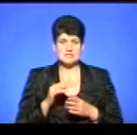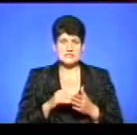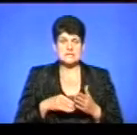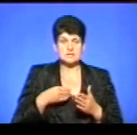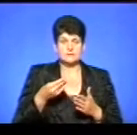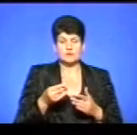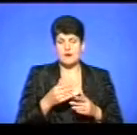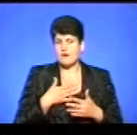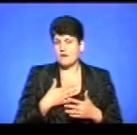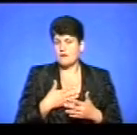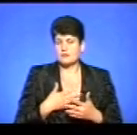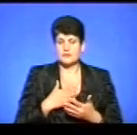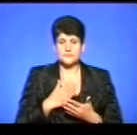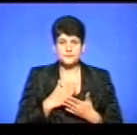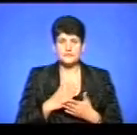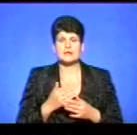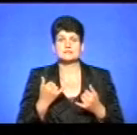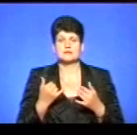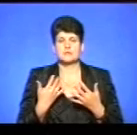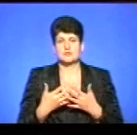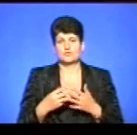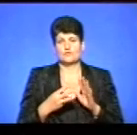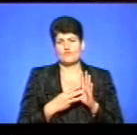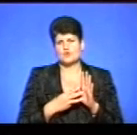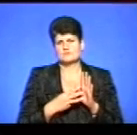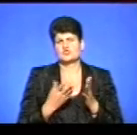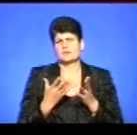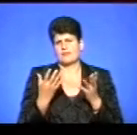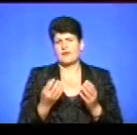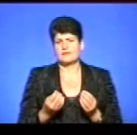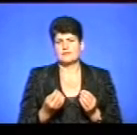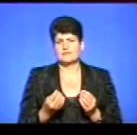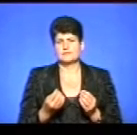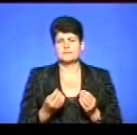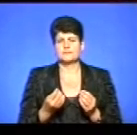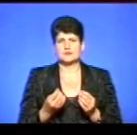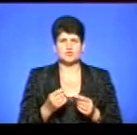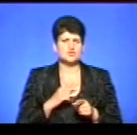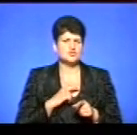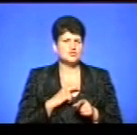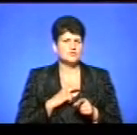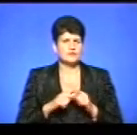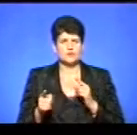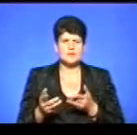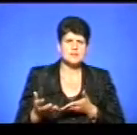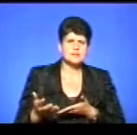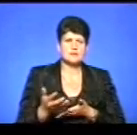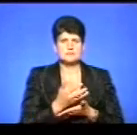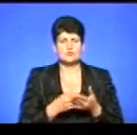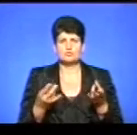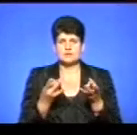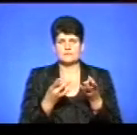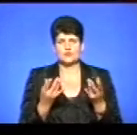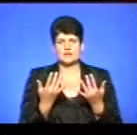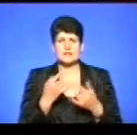доволі активне. Зараз, практично, восьмий чи якийсь там день, фактично, доволі швидко ми назбирюємо потрібну